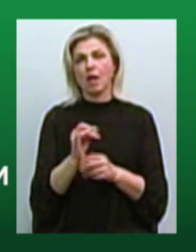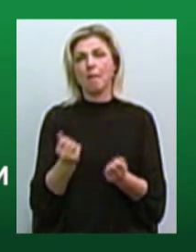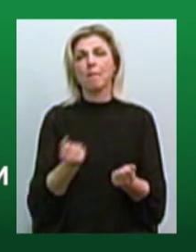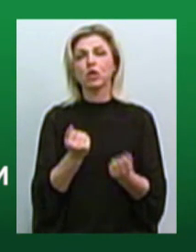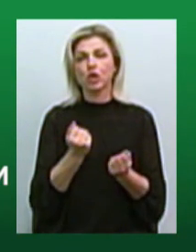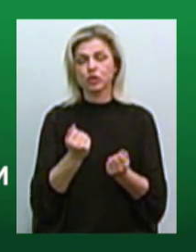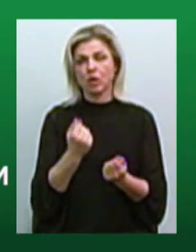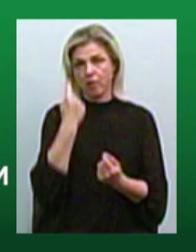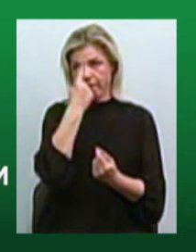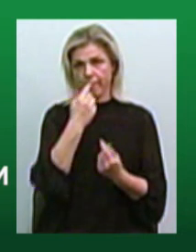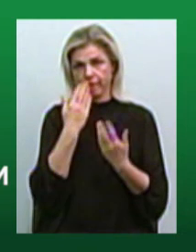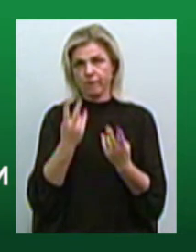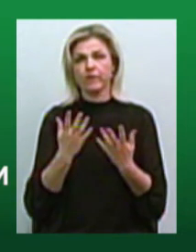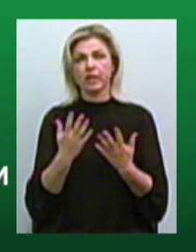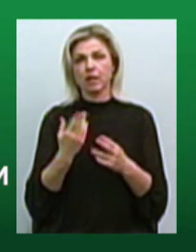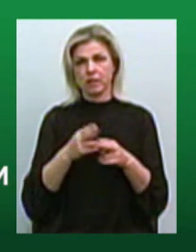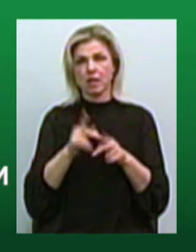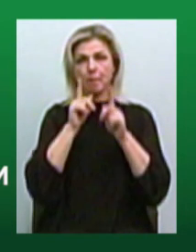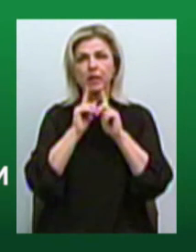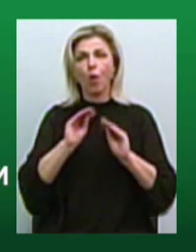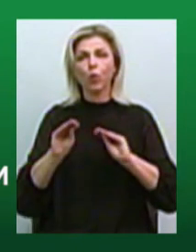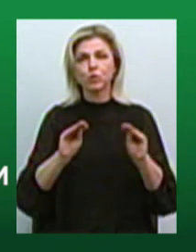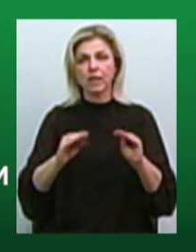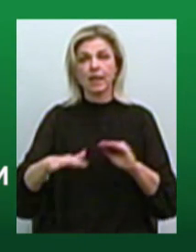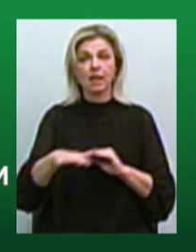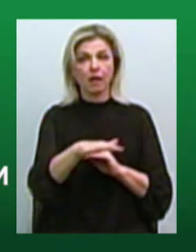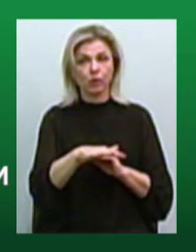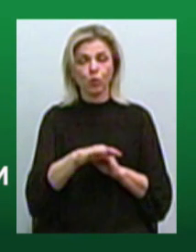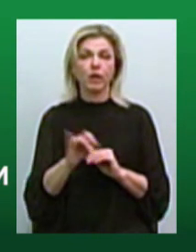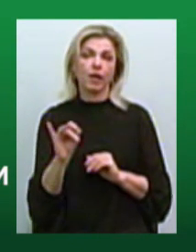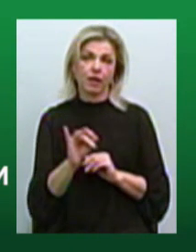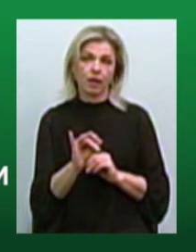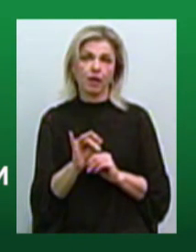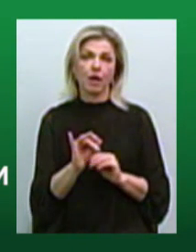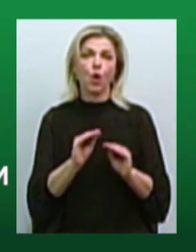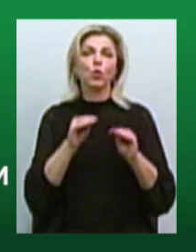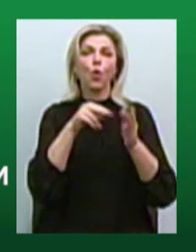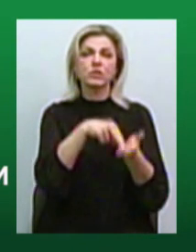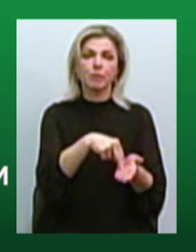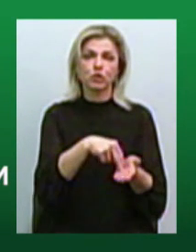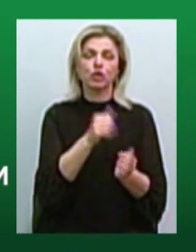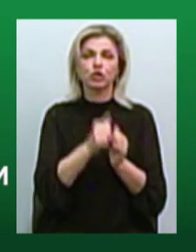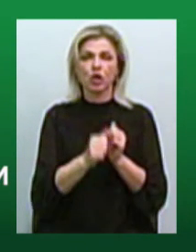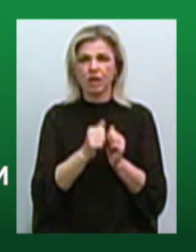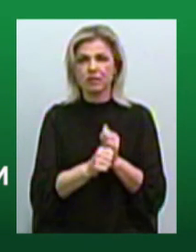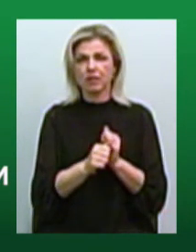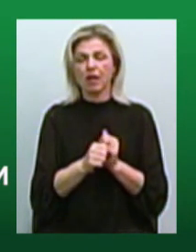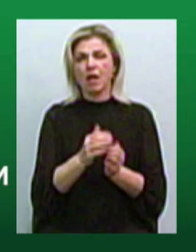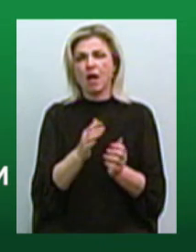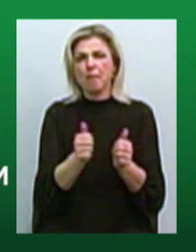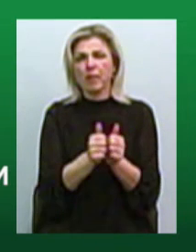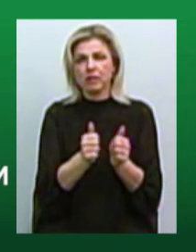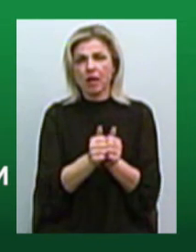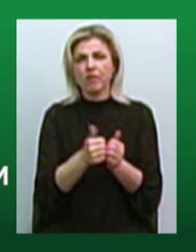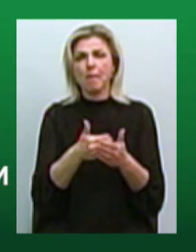зовнішній вигляд здійснюється благоустві території і розміщені часто в безпосередній близькості